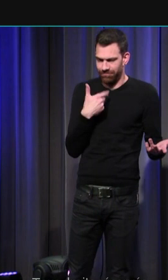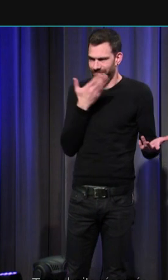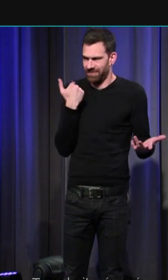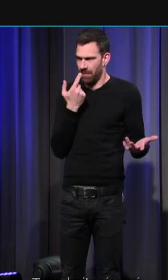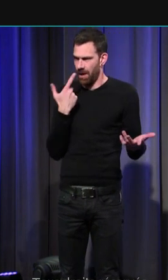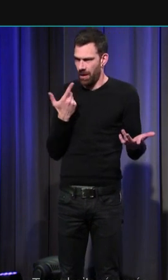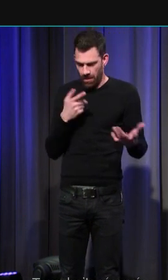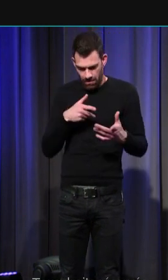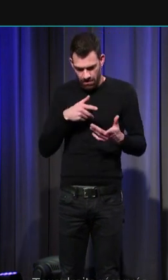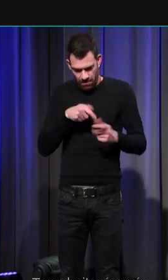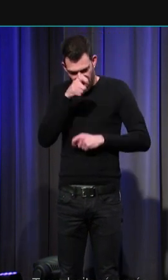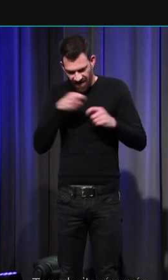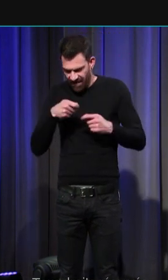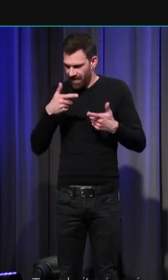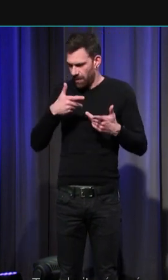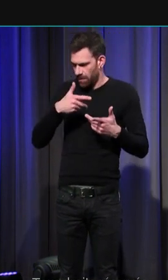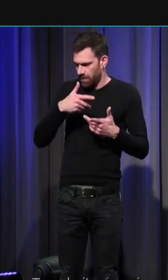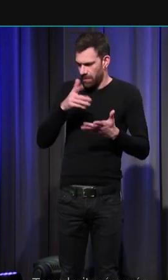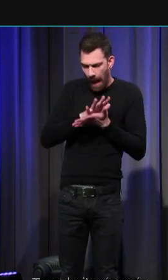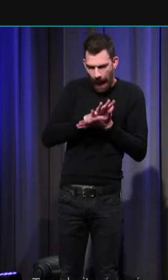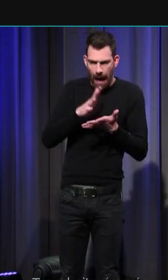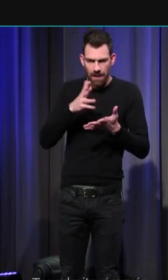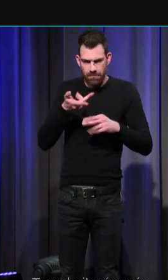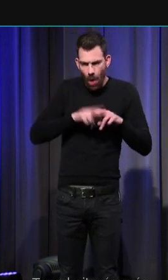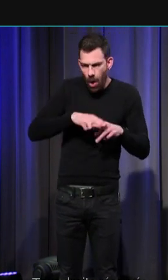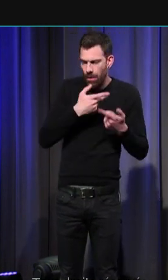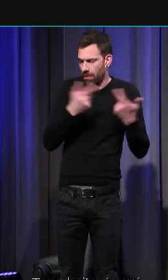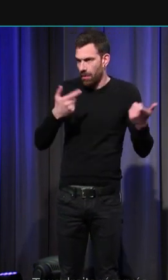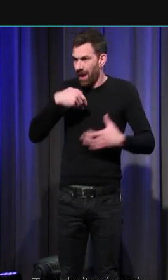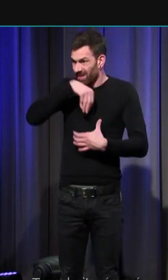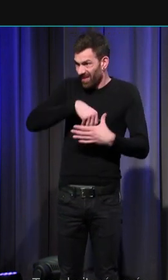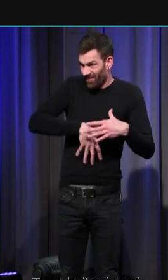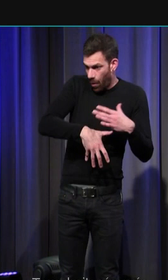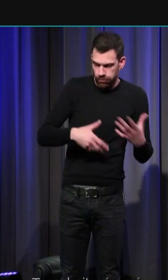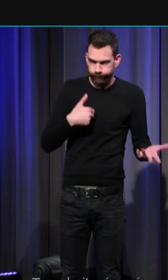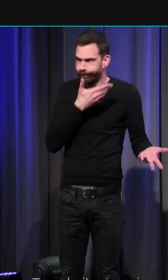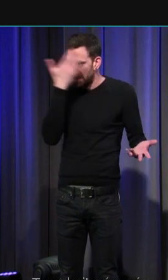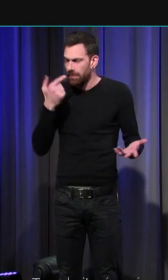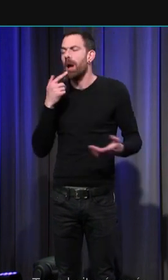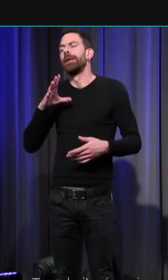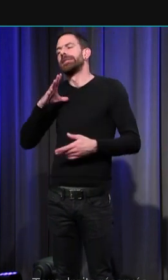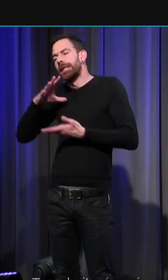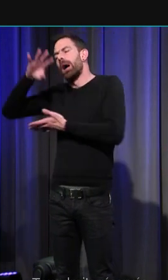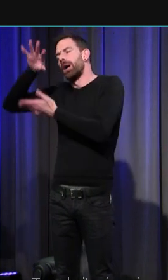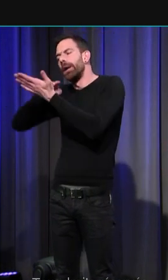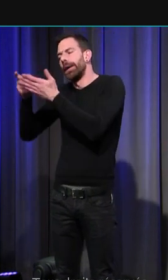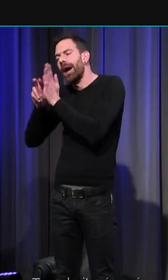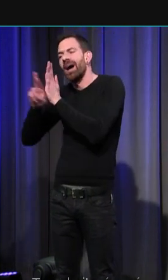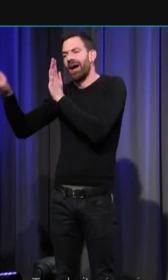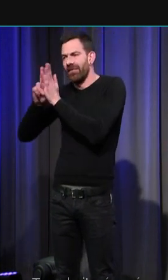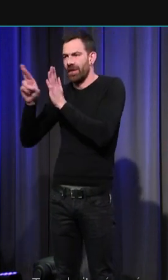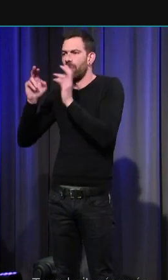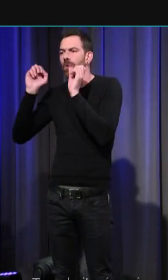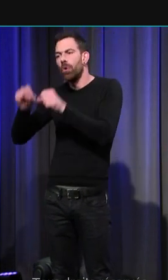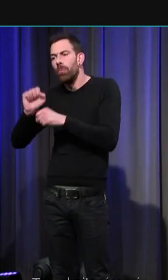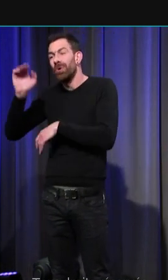âge au décès in utero alors il existe bien des tables qui nous permettent d'avoir accès à l'âge au